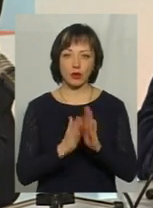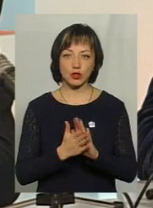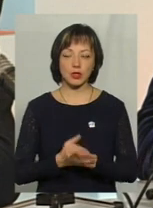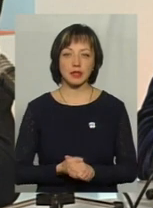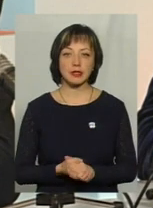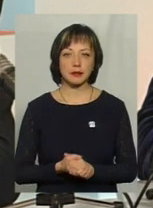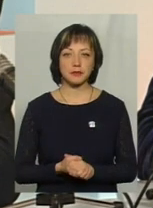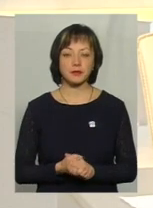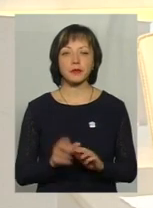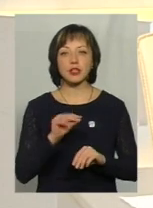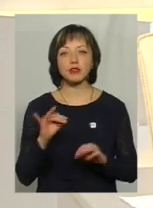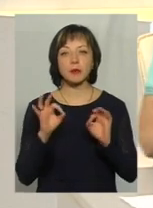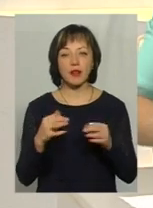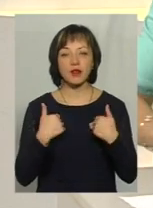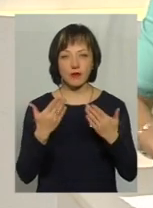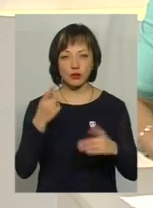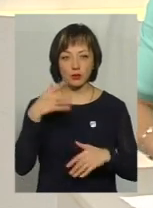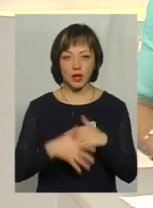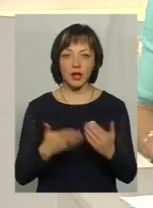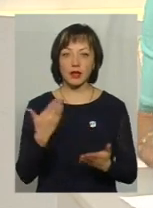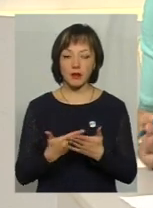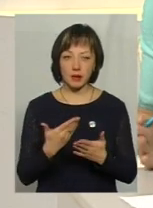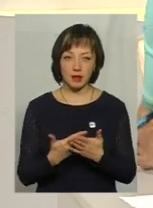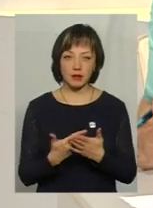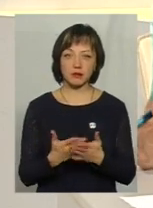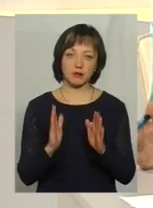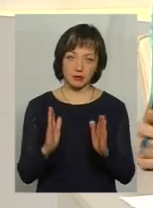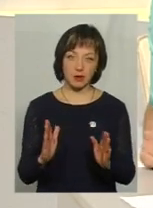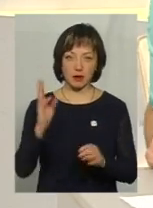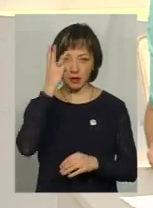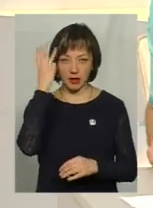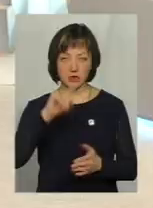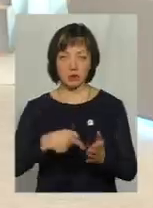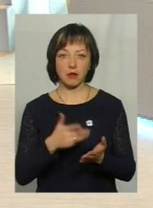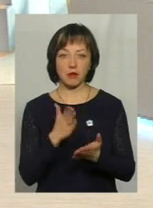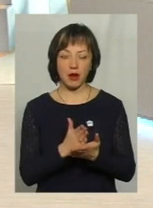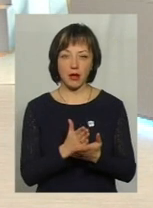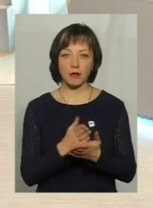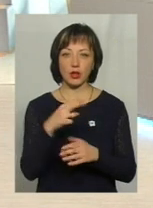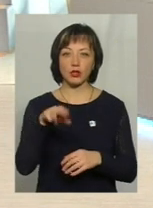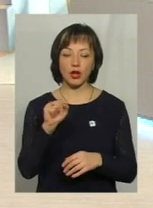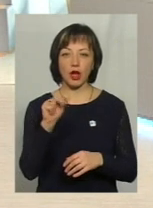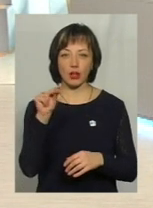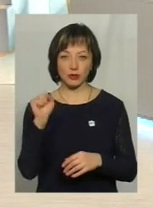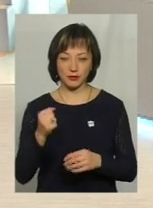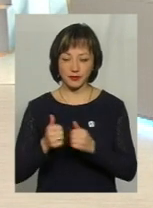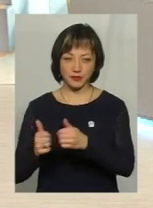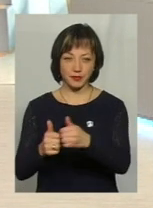Тобто, чи правильно я вас розумію, що якщо, наприклад, так як обласний центр, маємо довкола дачні масиви,